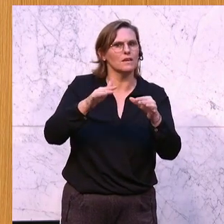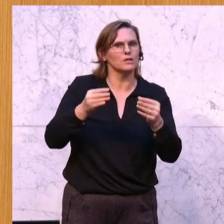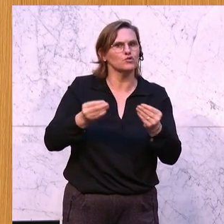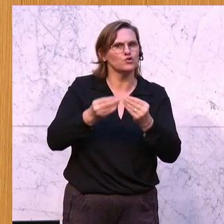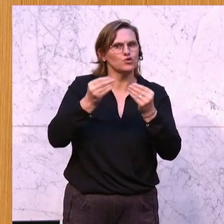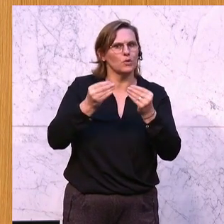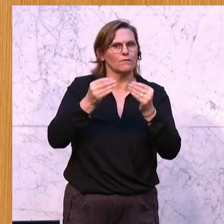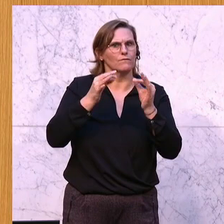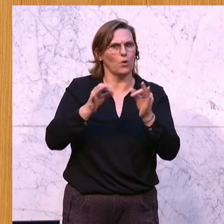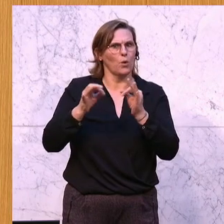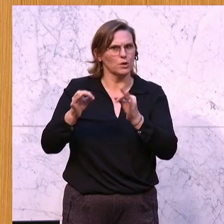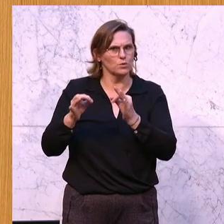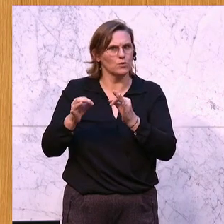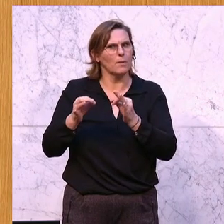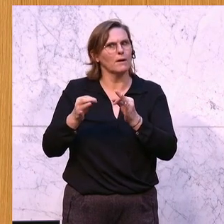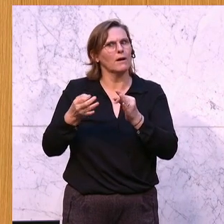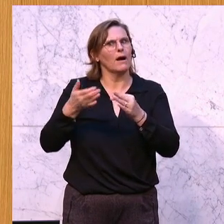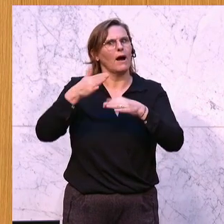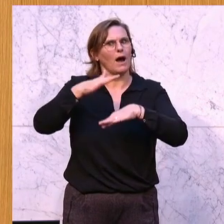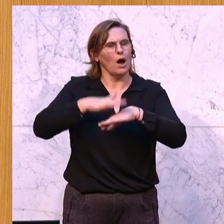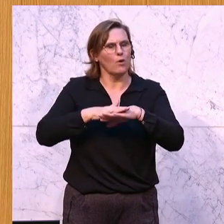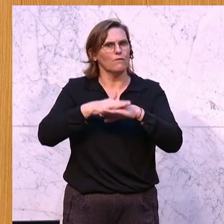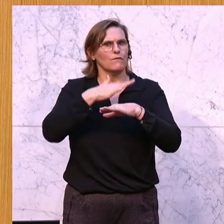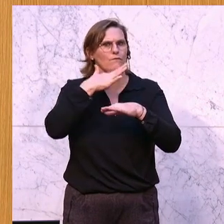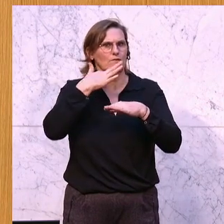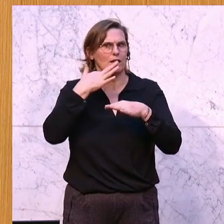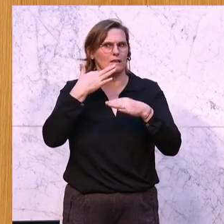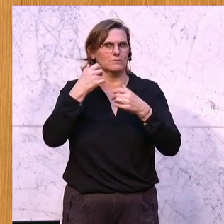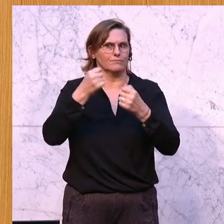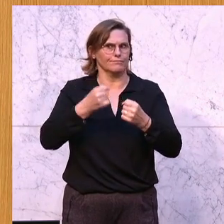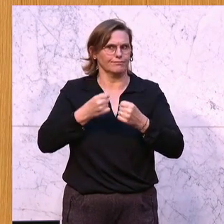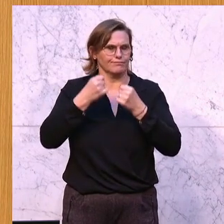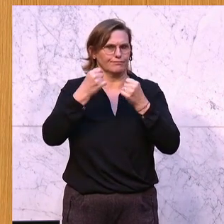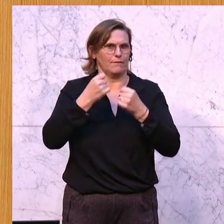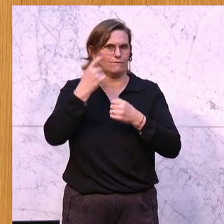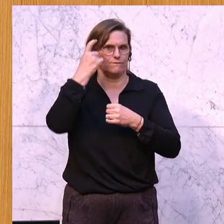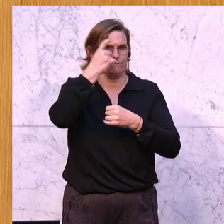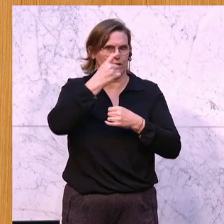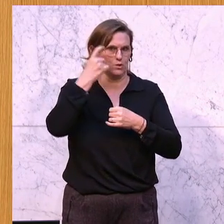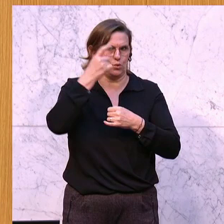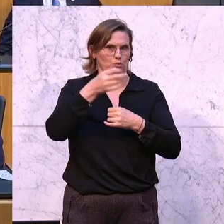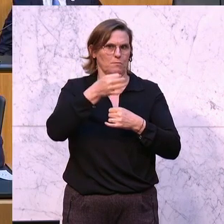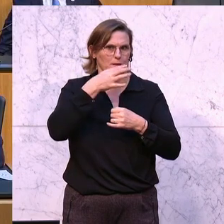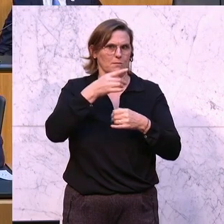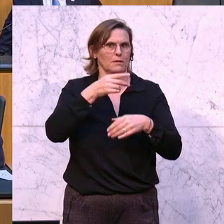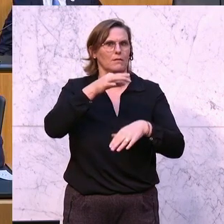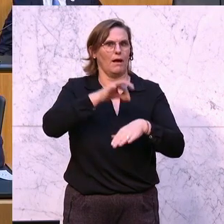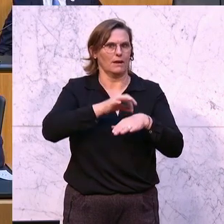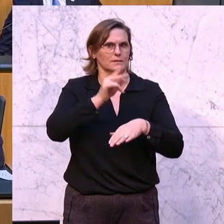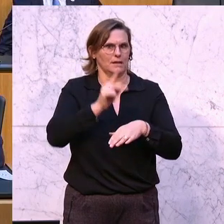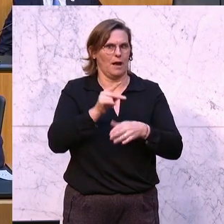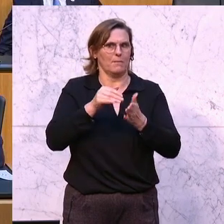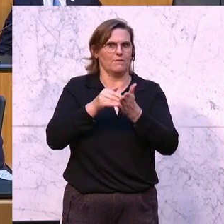was zu einer massiven Problematik in der Arzneimittelversorgung in Österreich geführt wird, zumindest das haben Sie auf Druck der Ärztekammer abgeblasen.